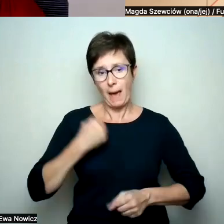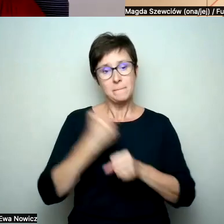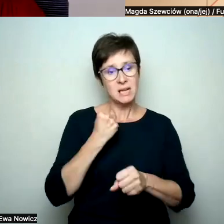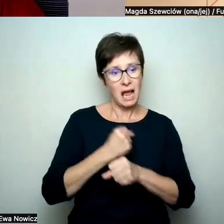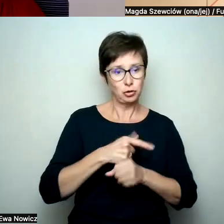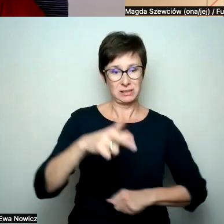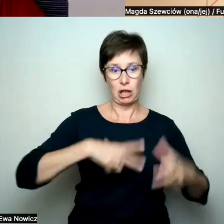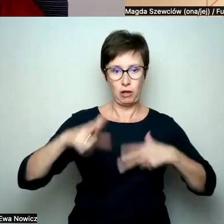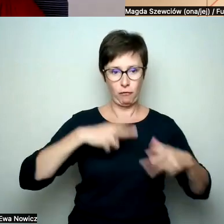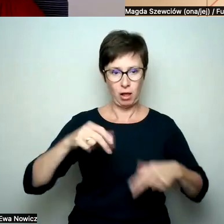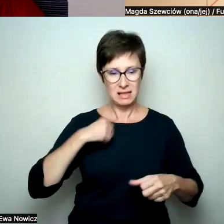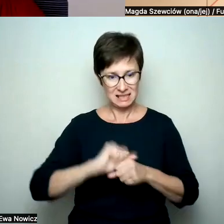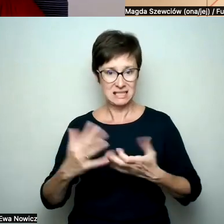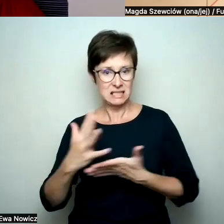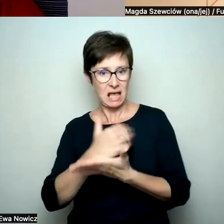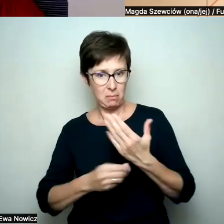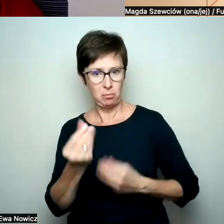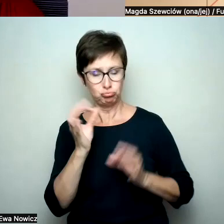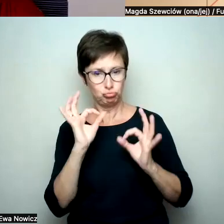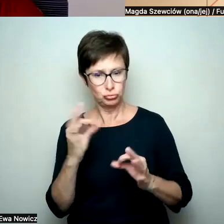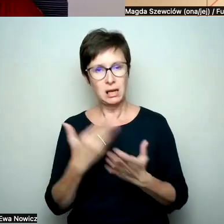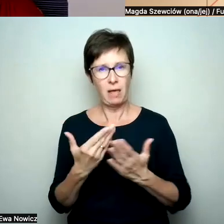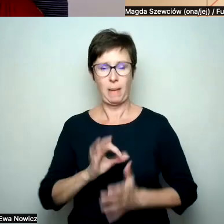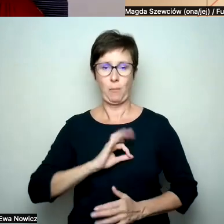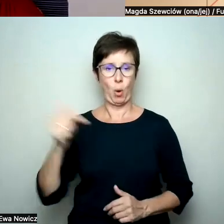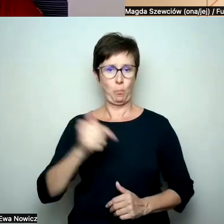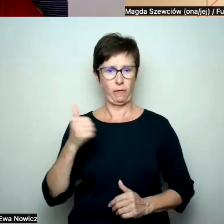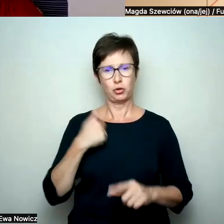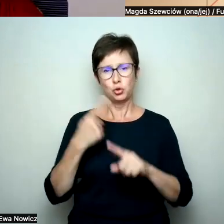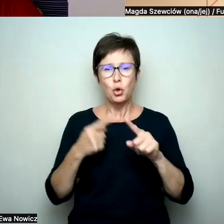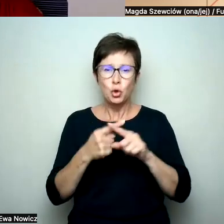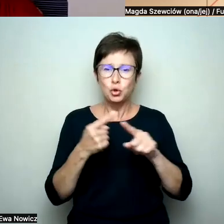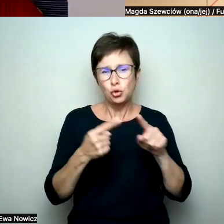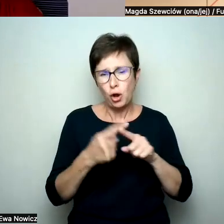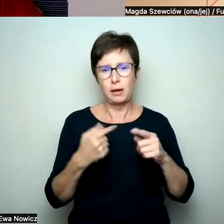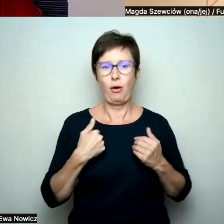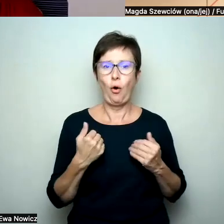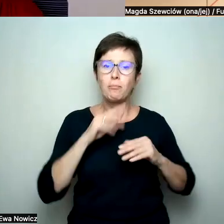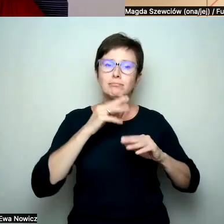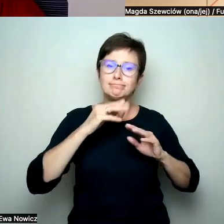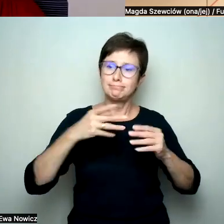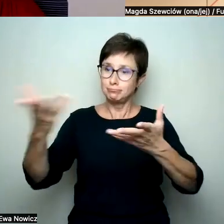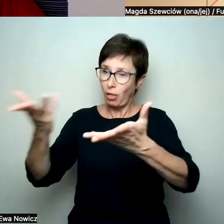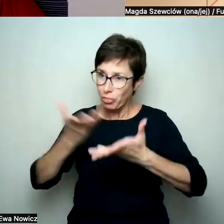uważam, że moim obowiązkiem jest trochę oddać światu, nawet jeśli to brzmi górnolotnie, ale że